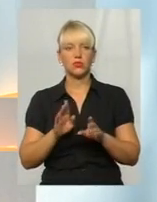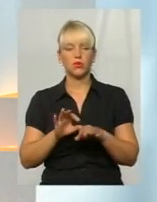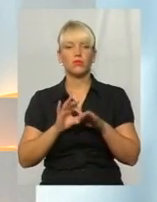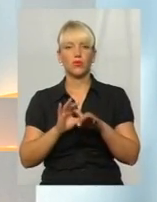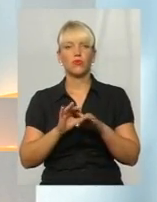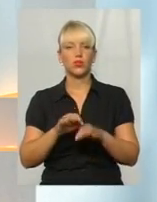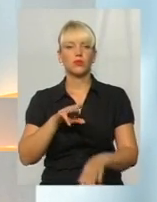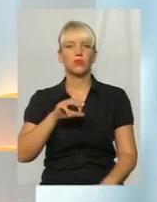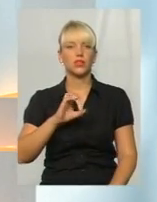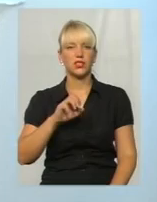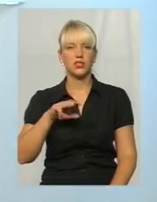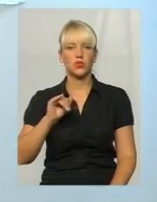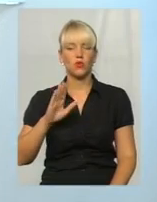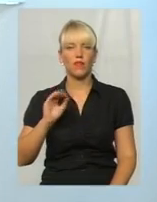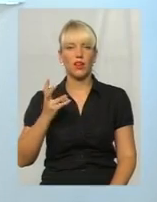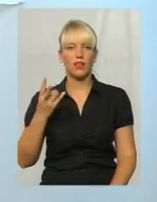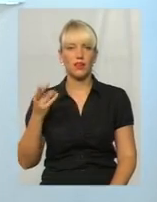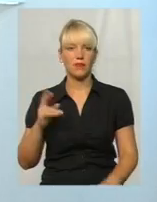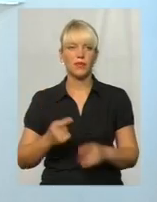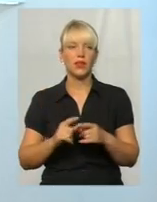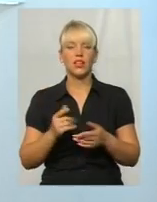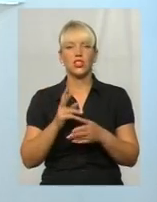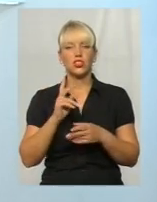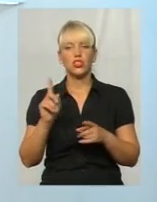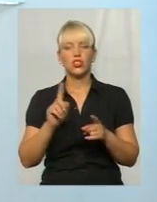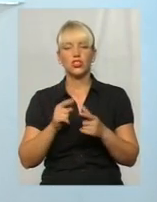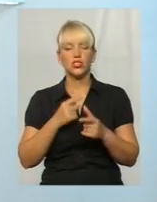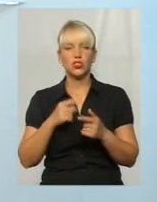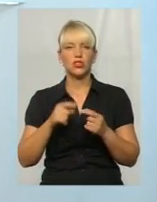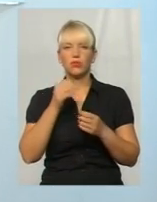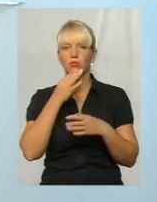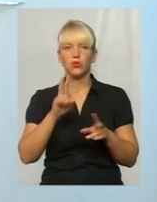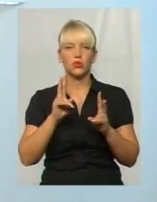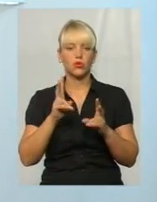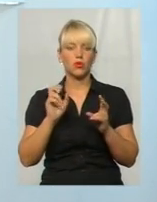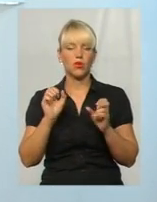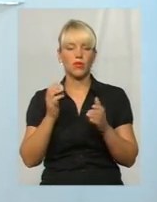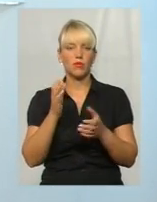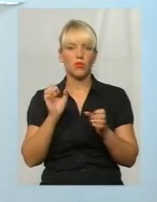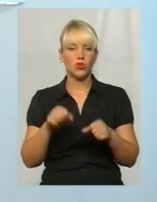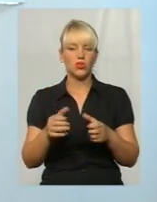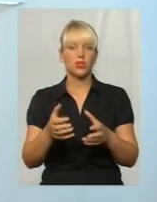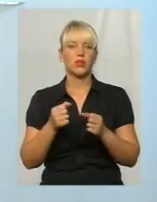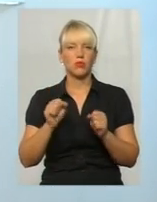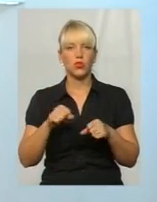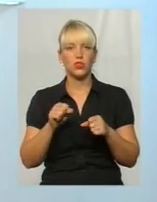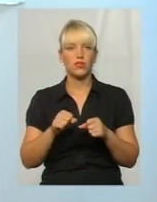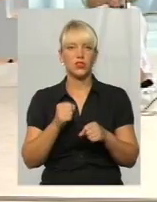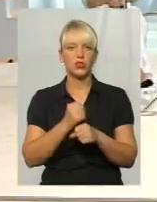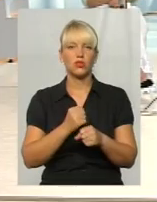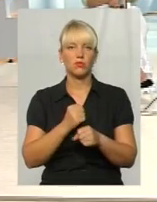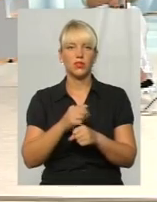тестування. Чи будь-хто зможе отримати можливість зробити цей тест, чи лише люди, які